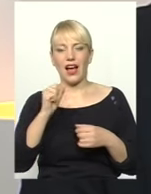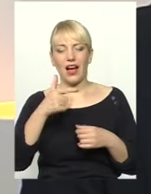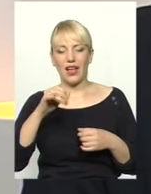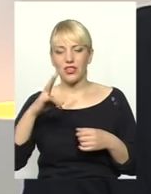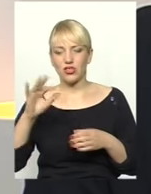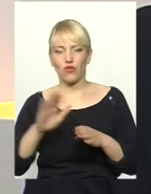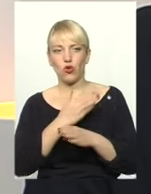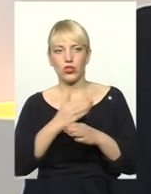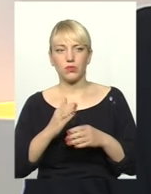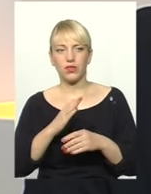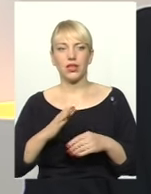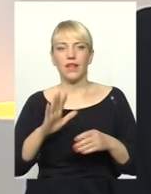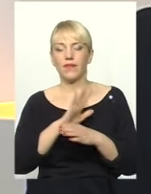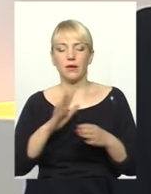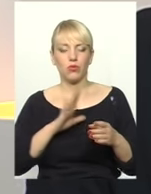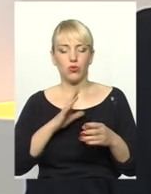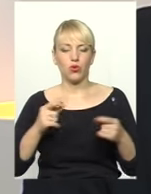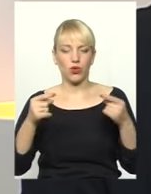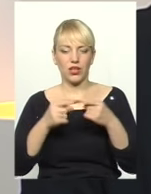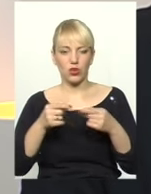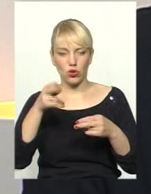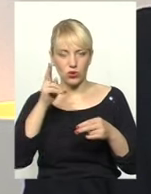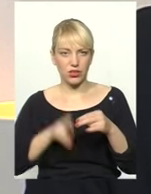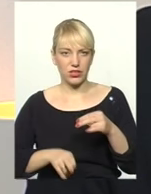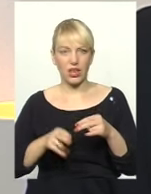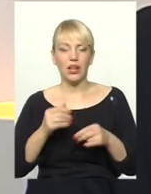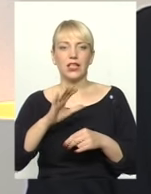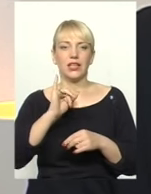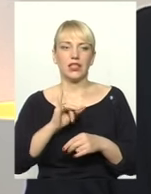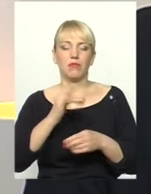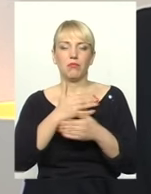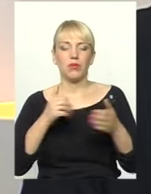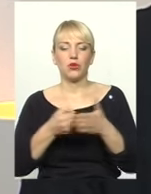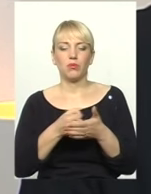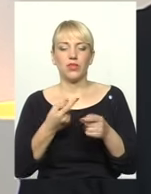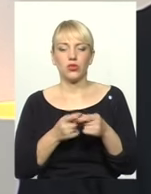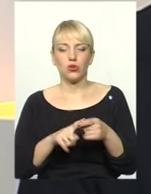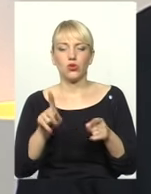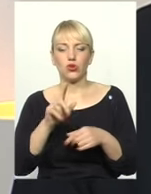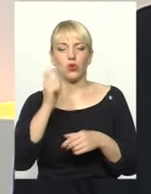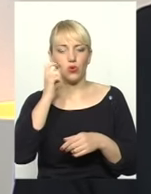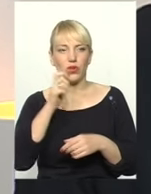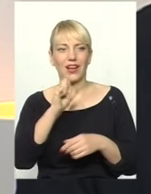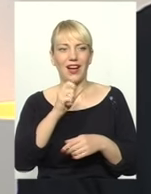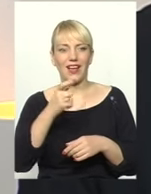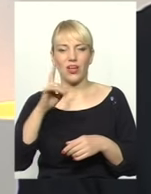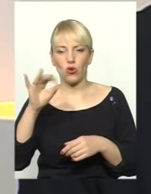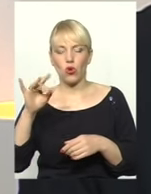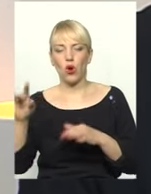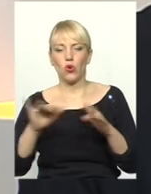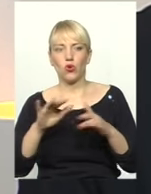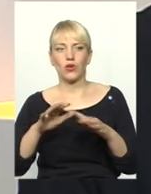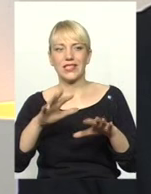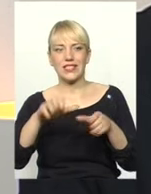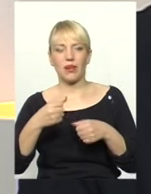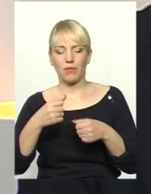не доходило до конкретного логічного завершення. Ми добилися тільки того, що Аеронрух забрав своє